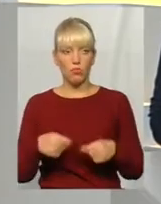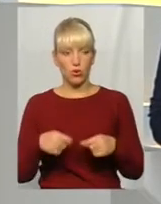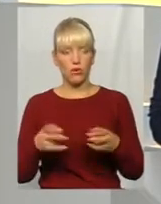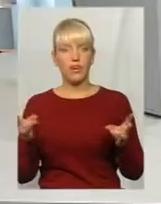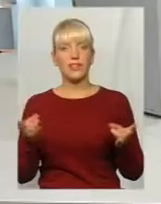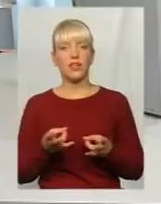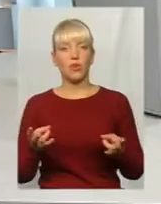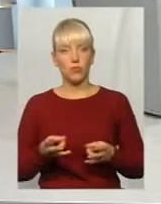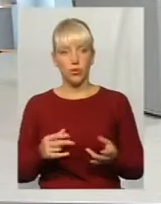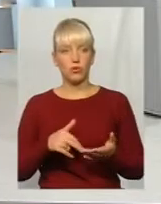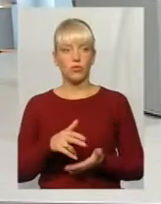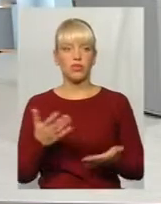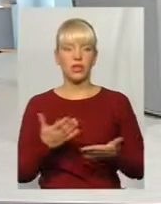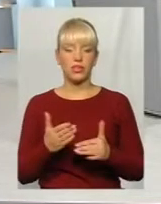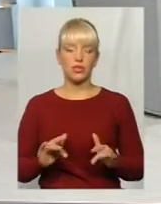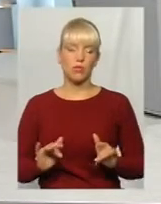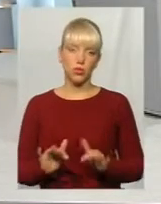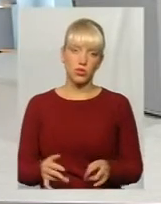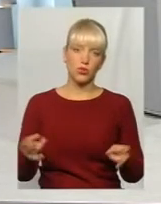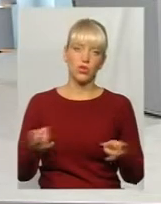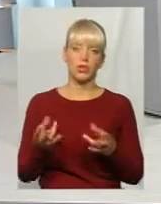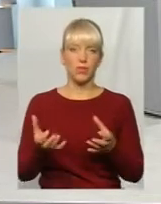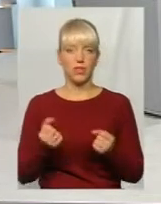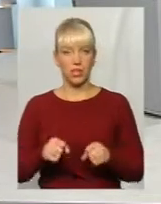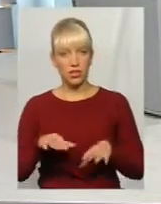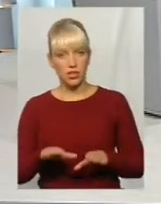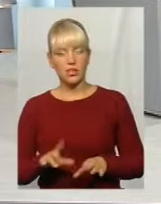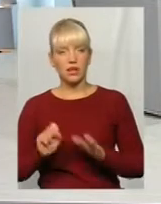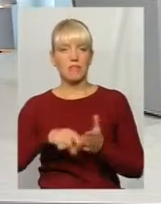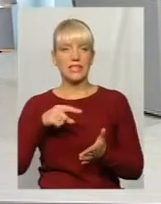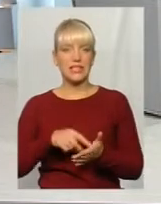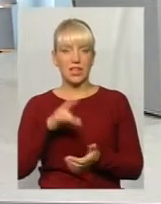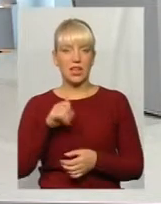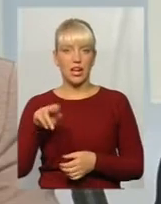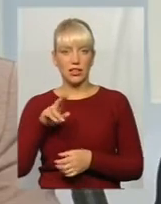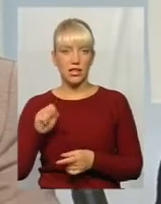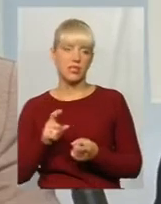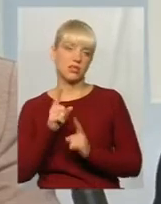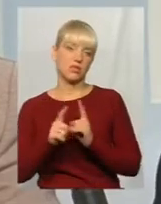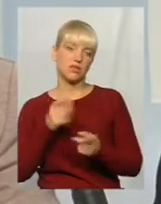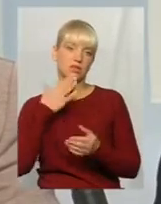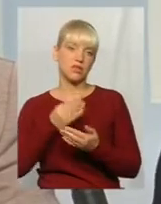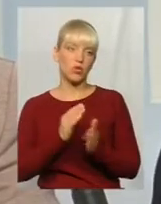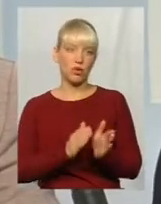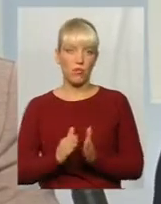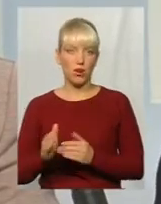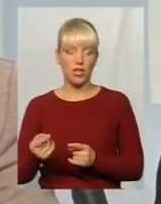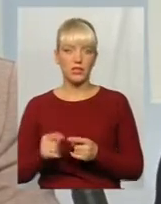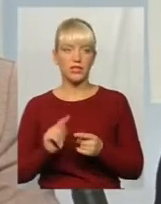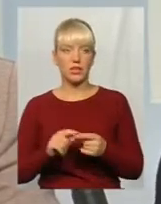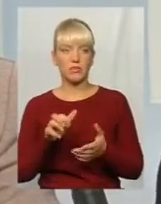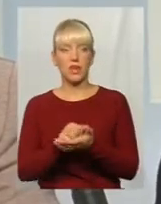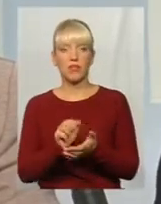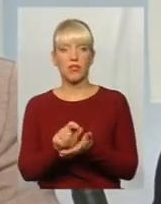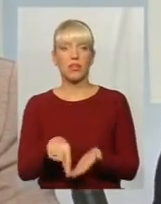необхідно пройти якісь процедури, прийняти рішення на міської ради, змінити свої порядки. І цим міста займаються